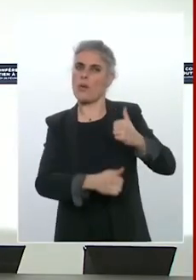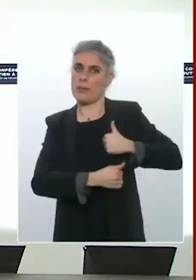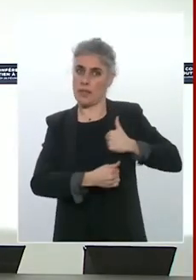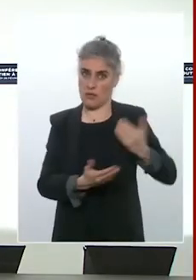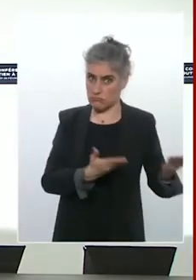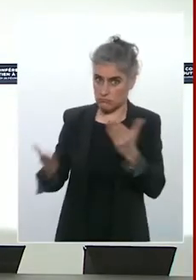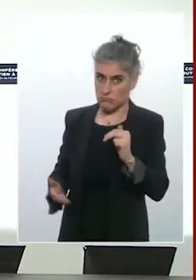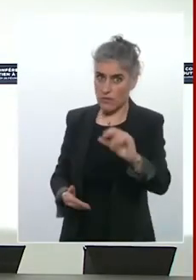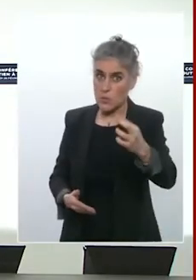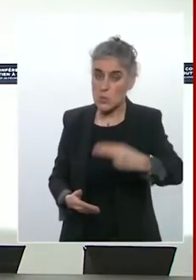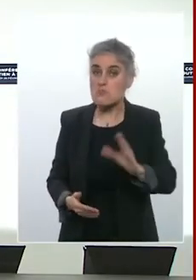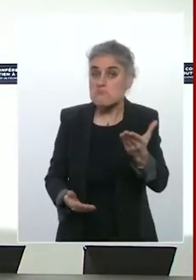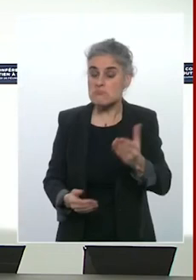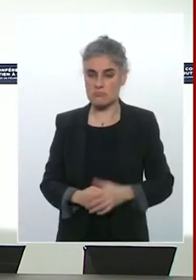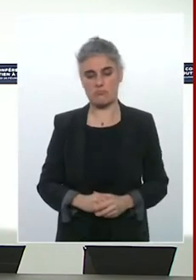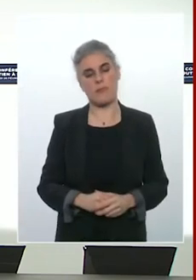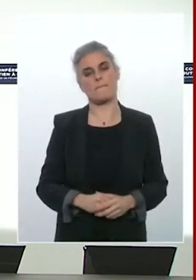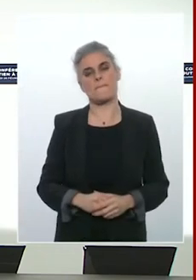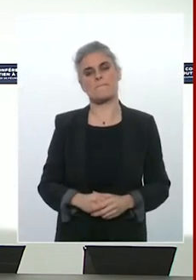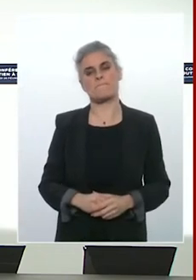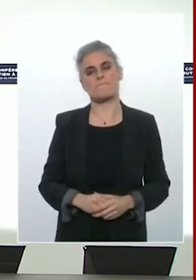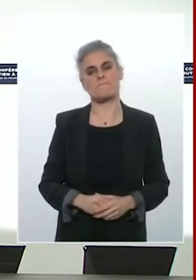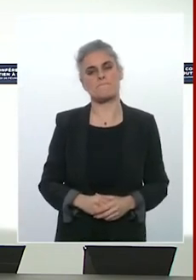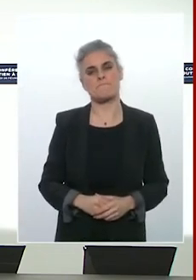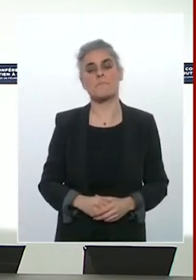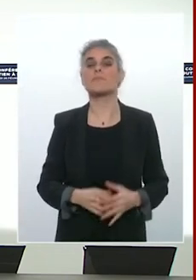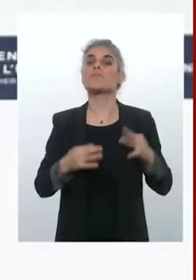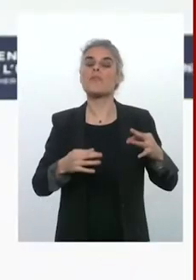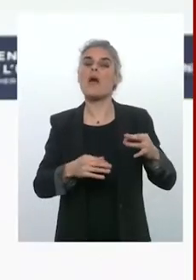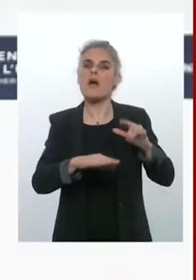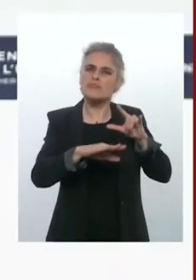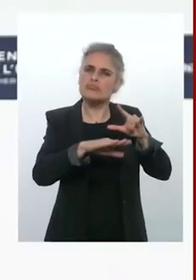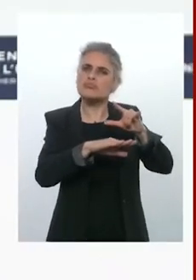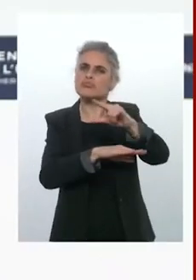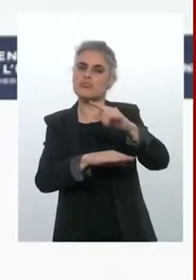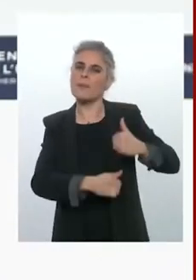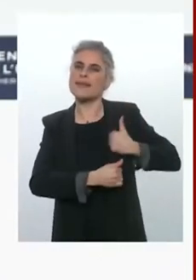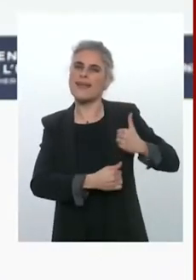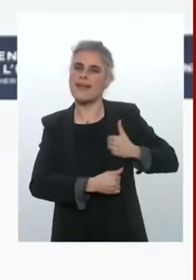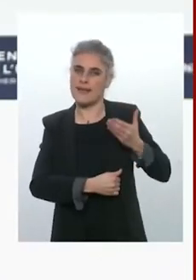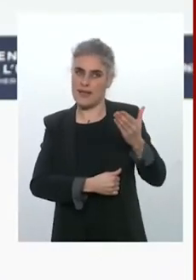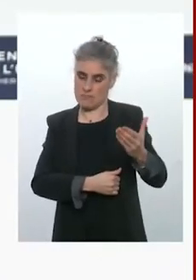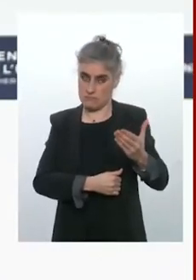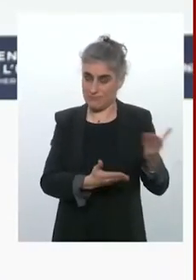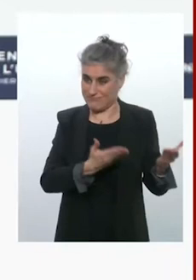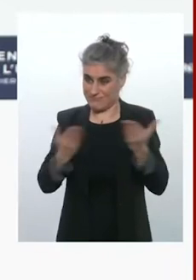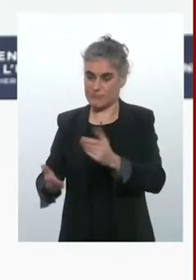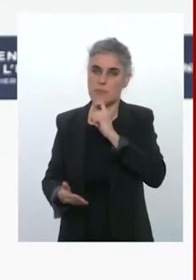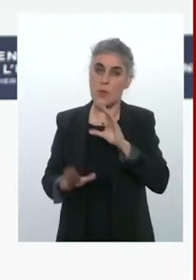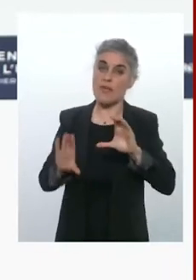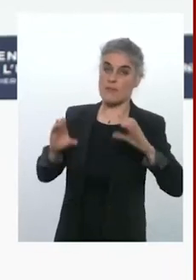Alors aujourd'hui, nous n'avons pas de discussion sur des mirages, mais nous avons une formation qui est en cours de pilote. Ensuite, nous regardons les capacités